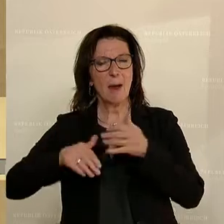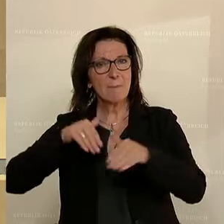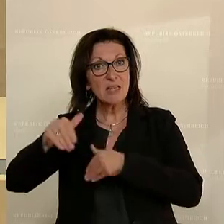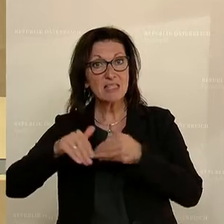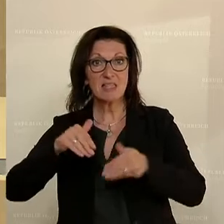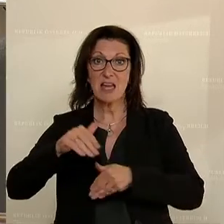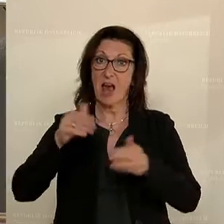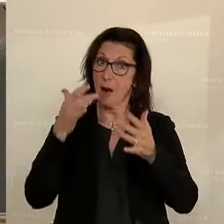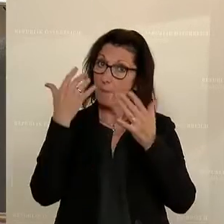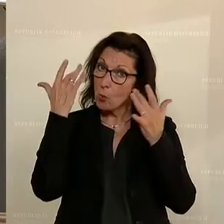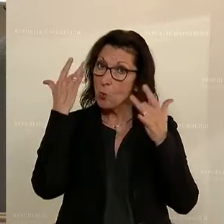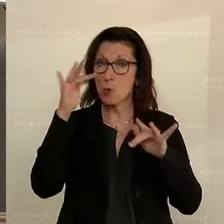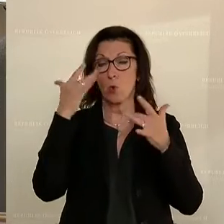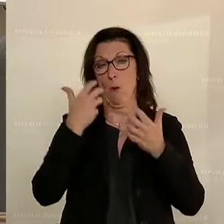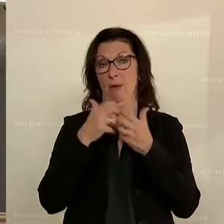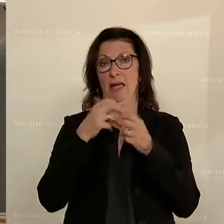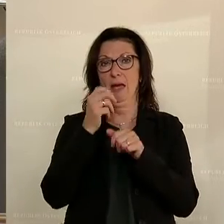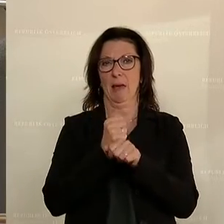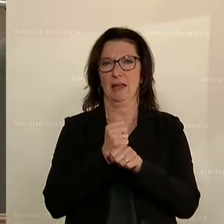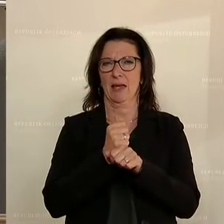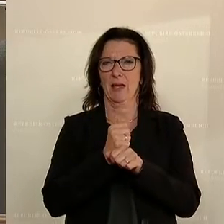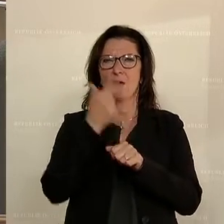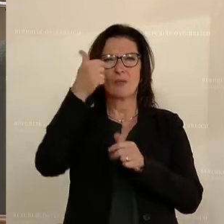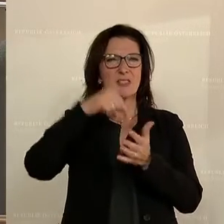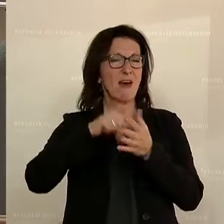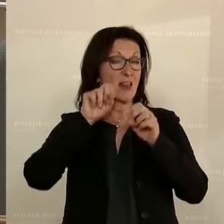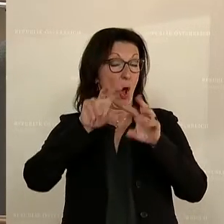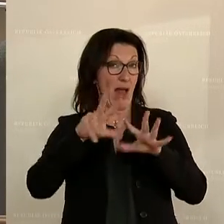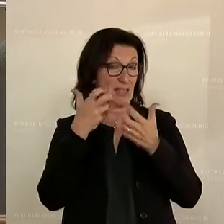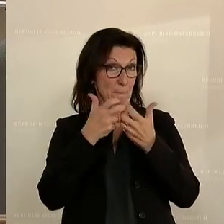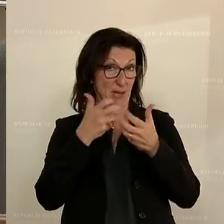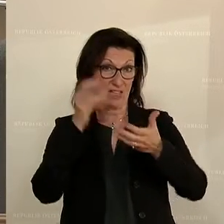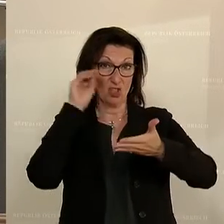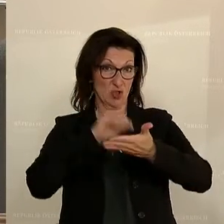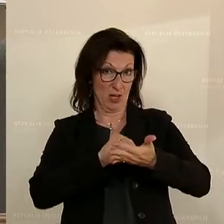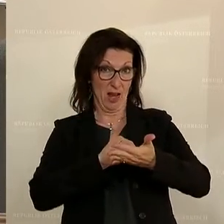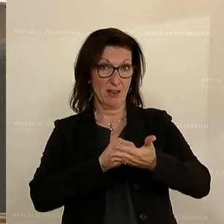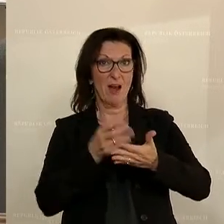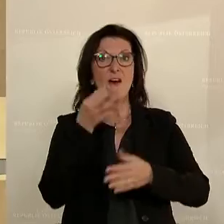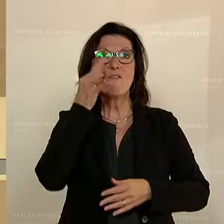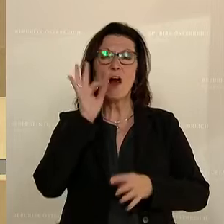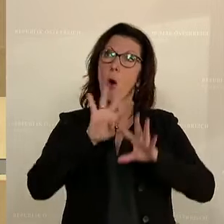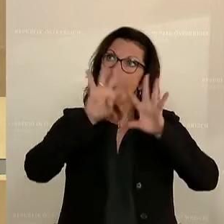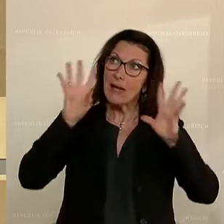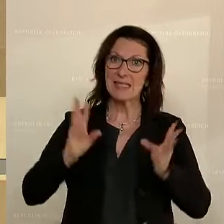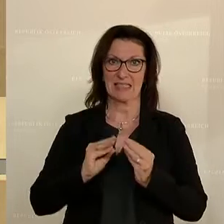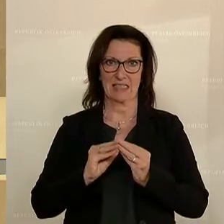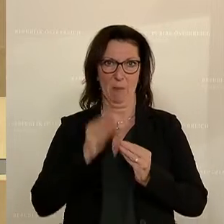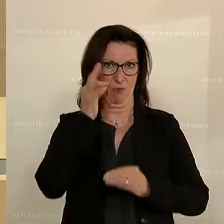wird. Und dieser Bericht aus dem Jahr 2018 zum Beispiel betont, dass es Frauen insgesamt